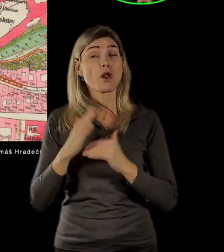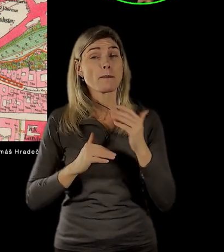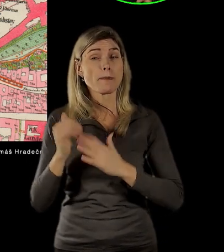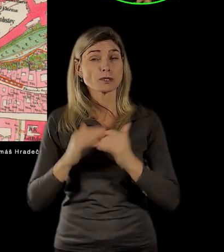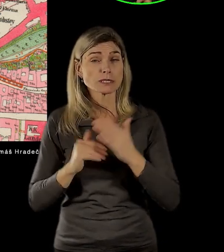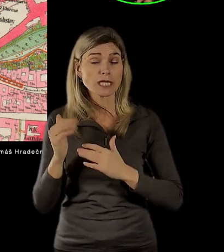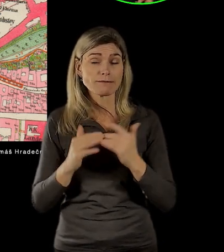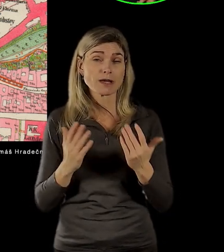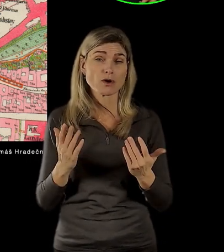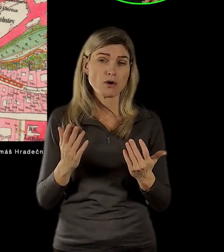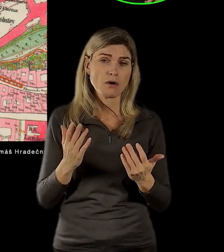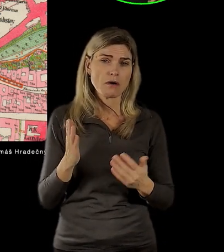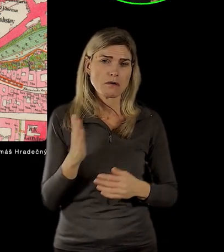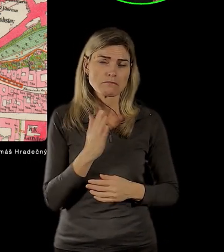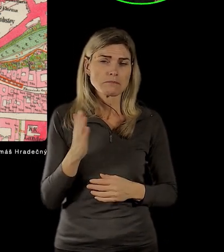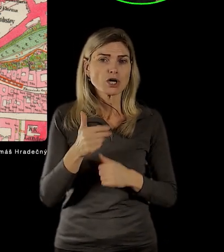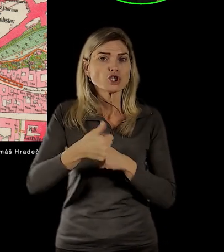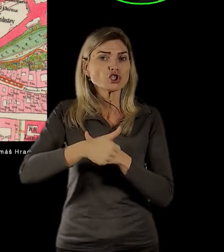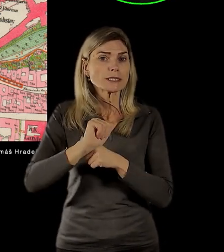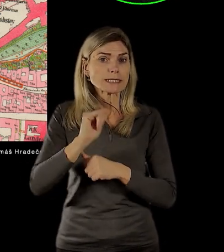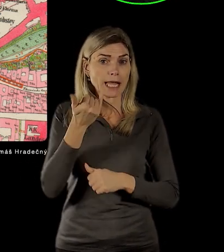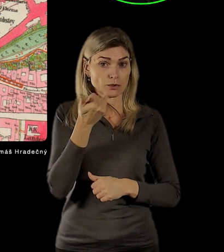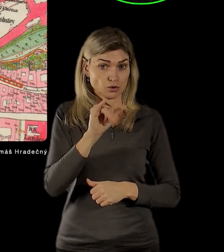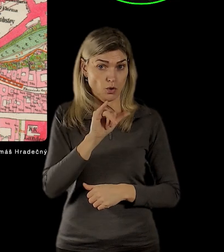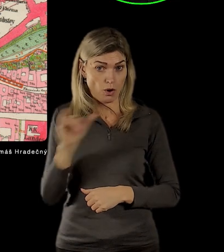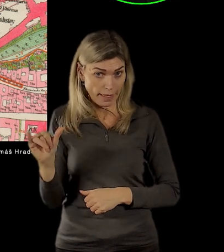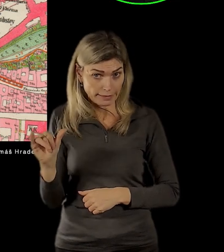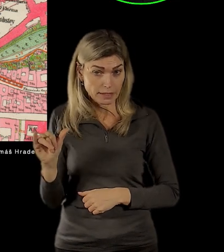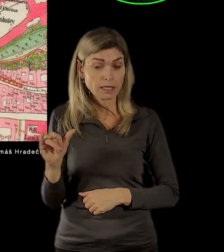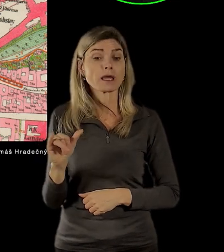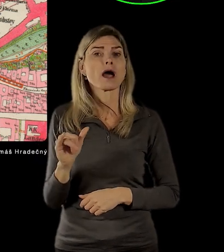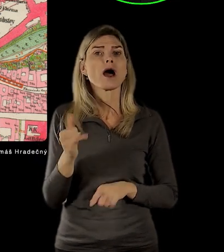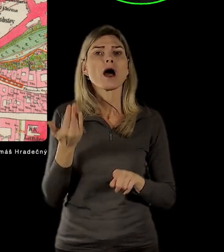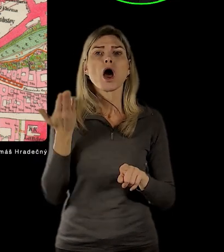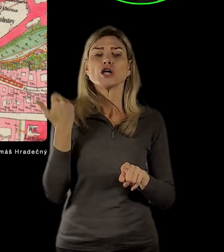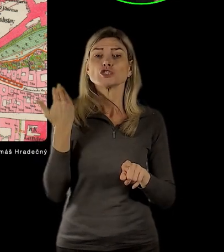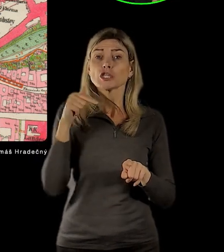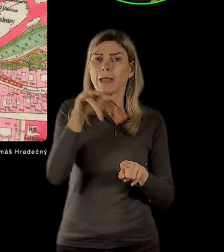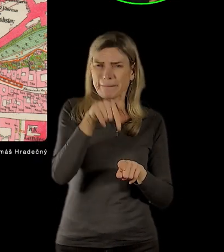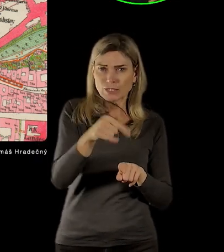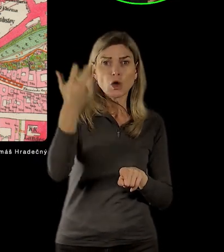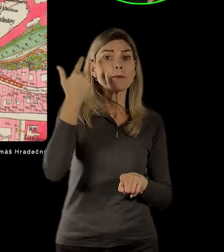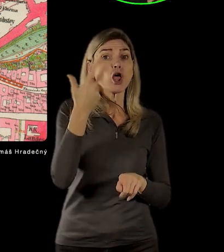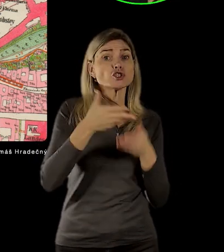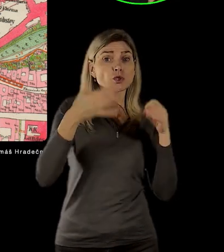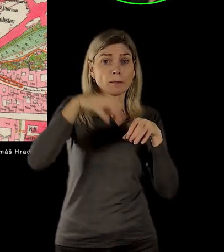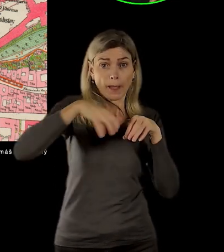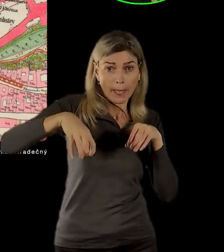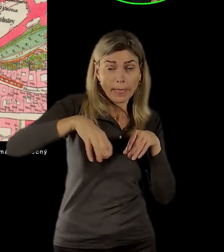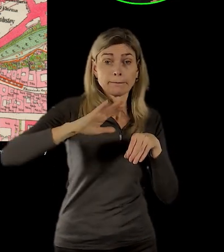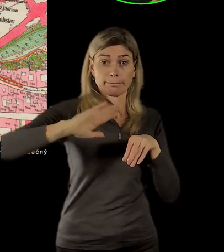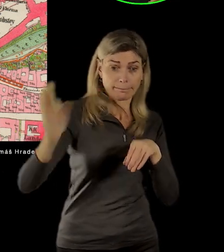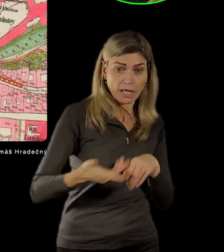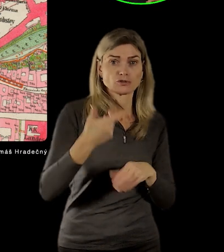řekněme v tom 16. století na místě původních třích domů a tato